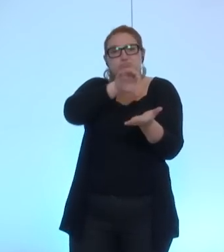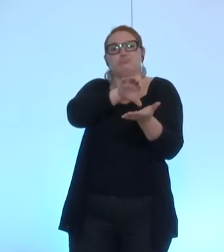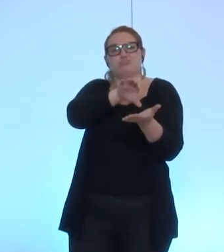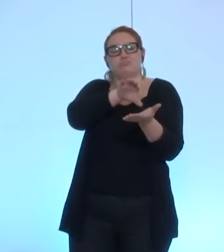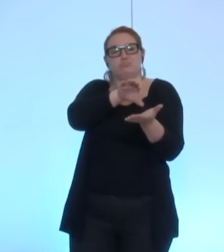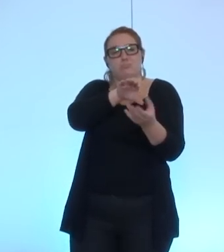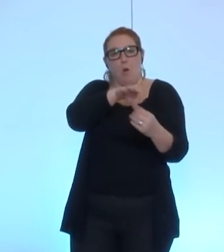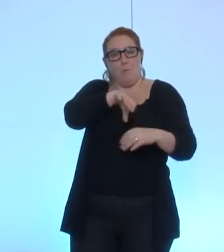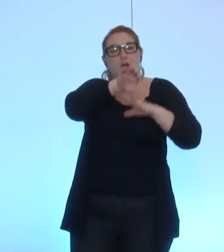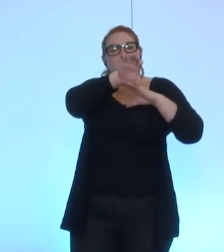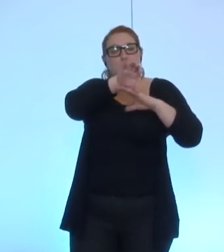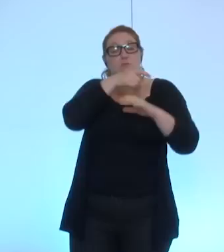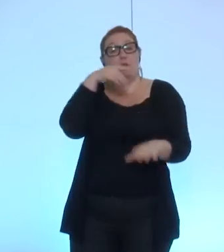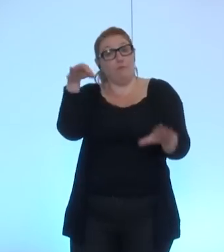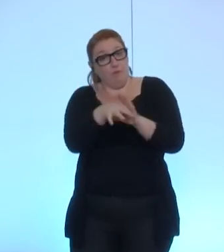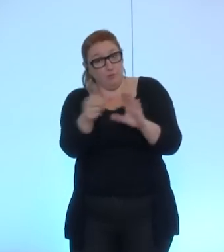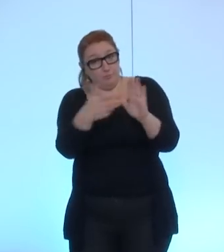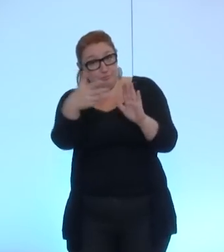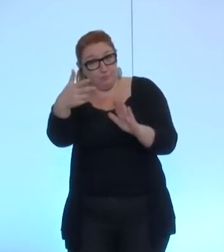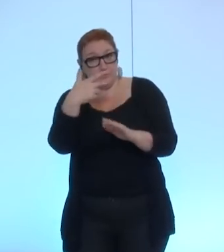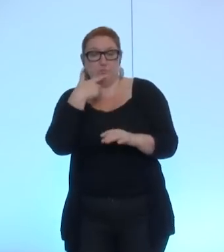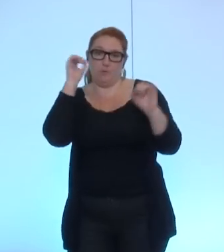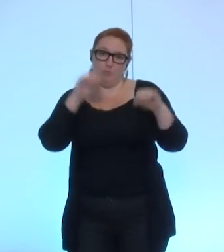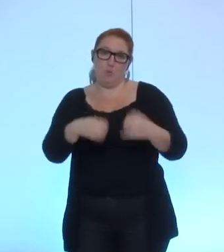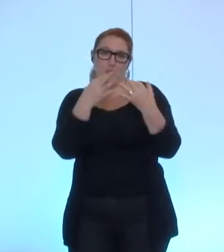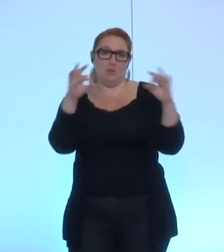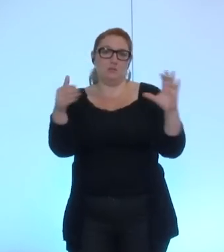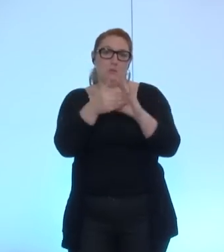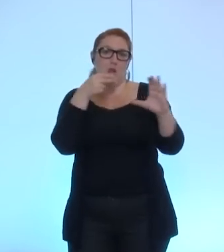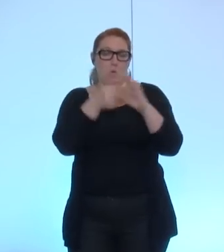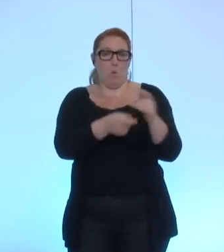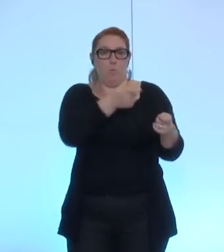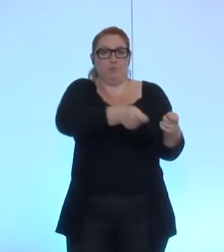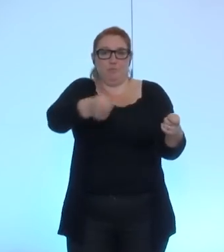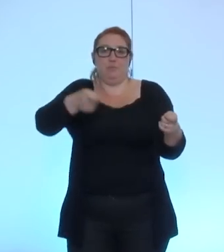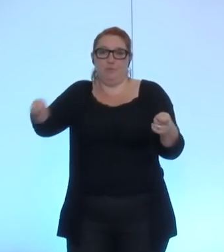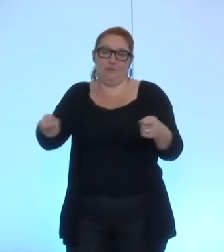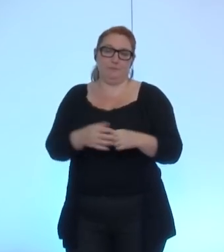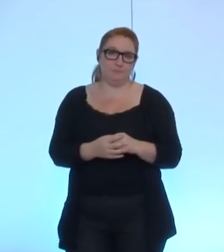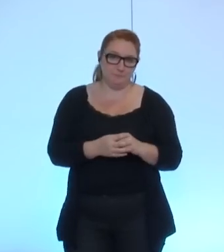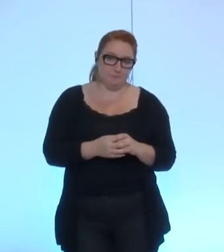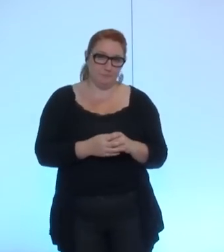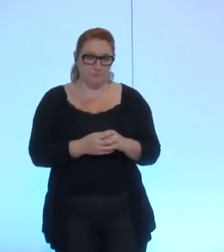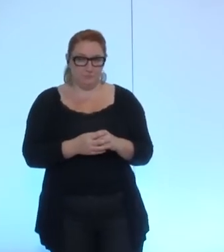s'il était voté permettrait évidemment d'abonder 10 000 euros pour chaque dossier dont je viens de parler